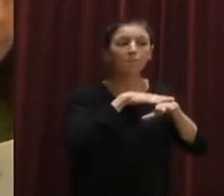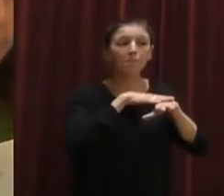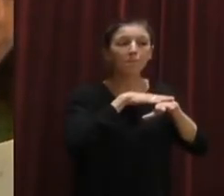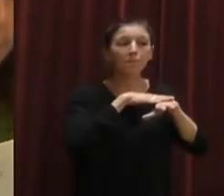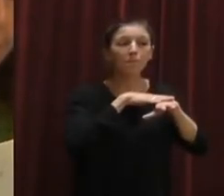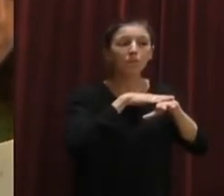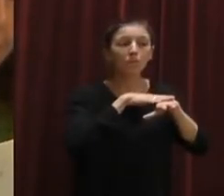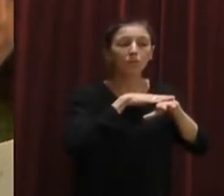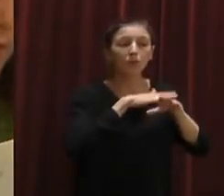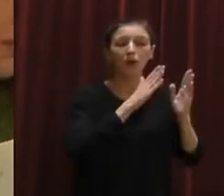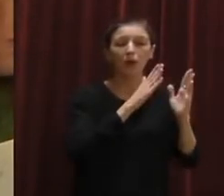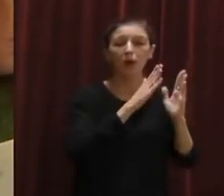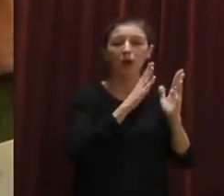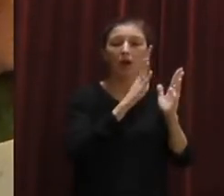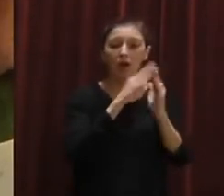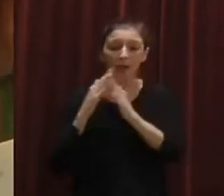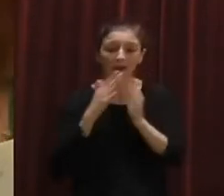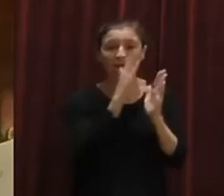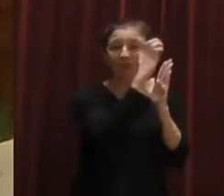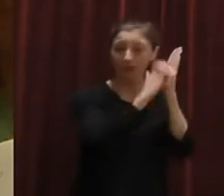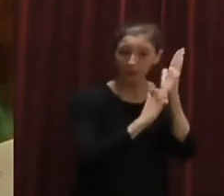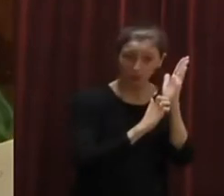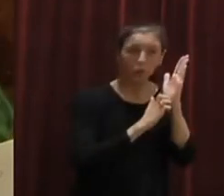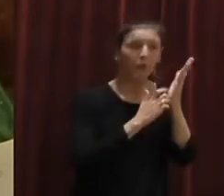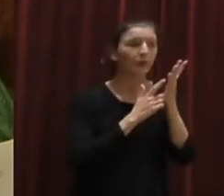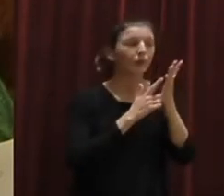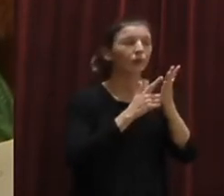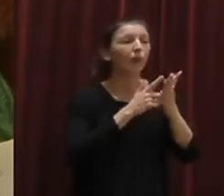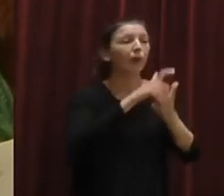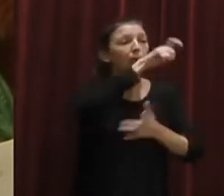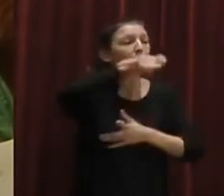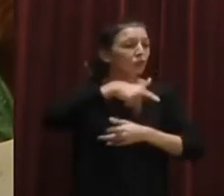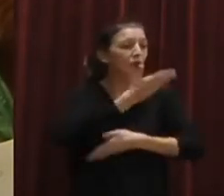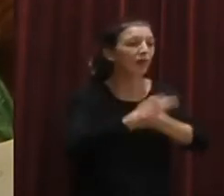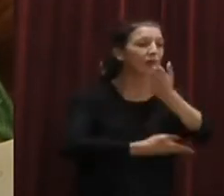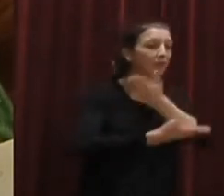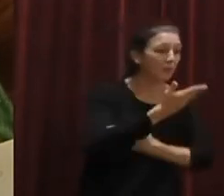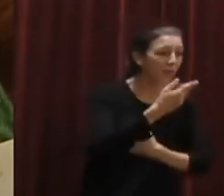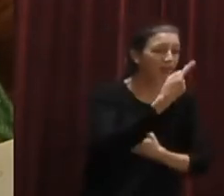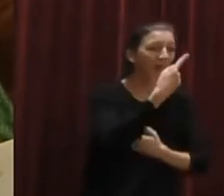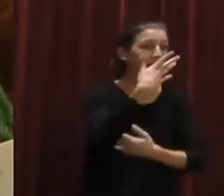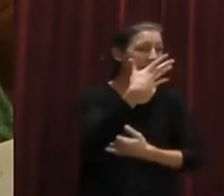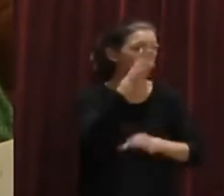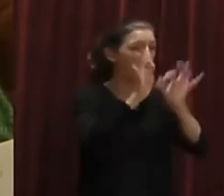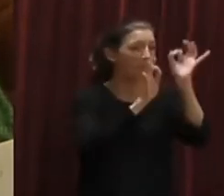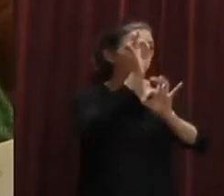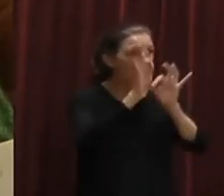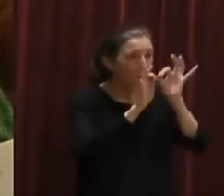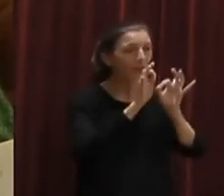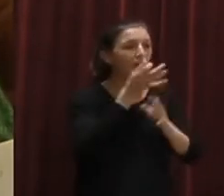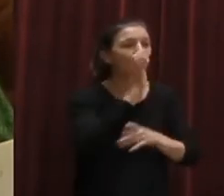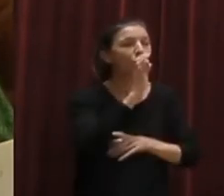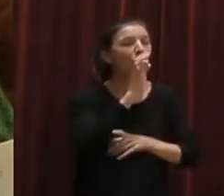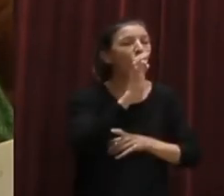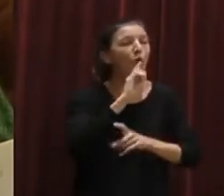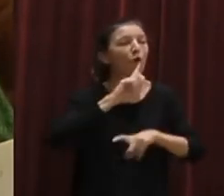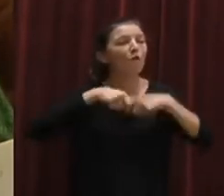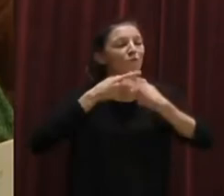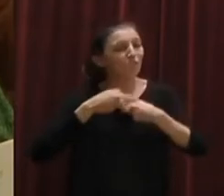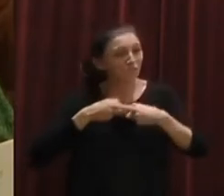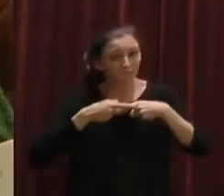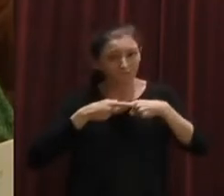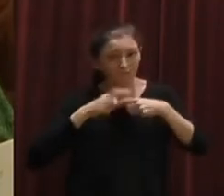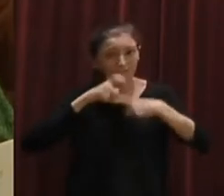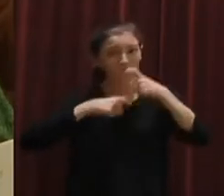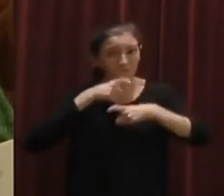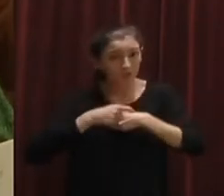per es lloguer a menors de 36 anys, famílies nombroses, amb persones amb minús valies que suposen la deducció del 15% i dels lloguers a un